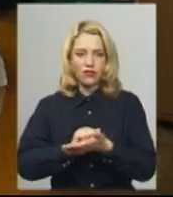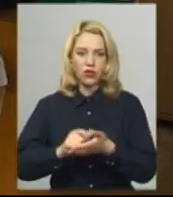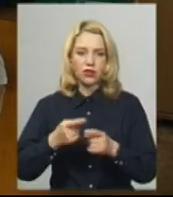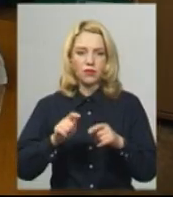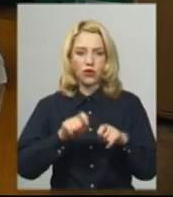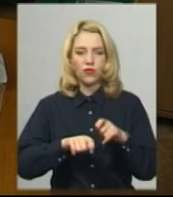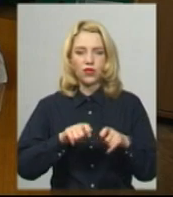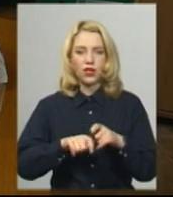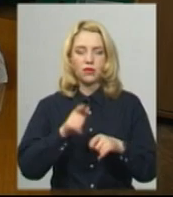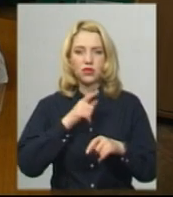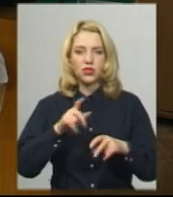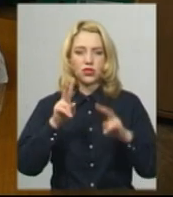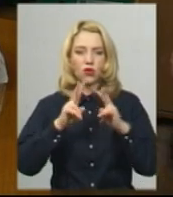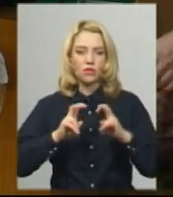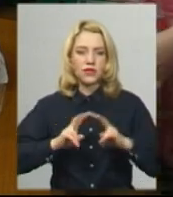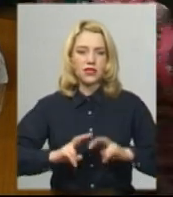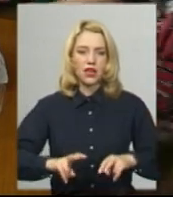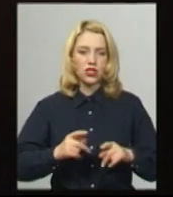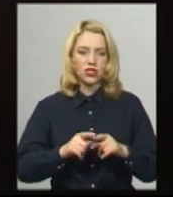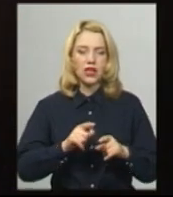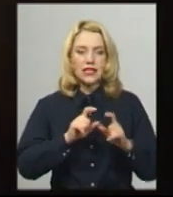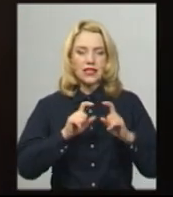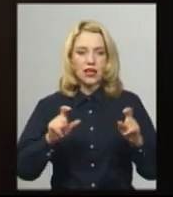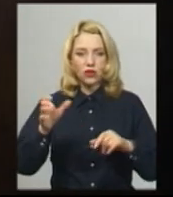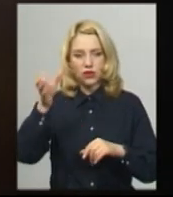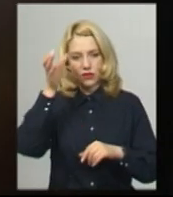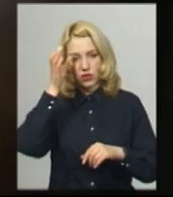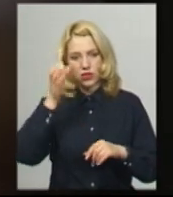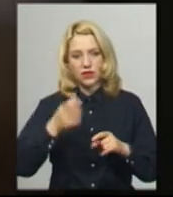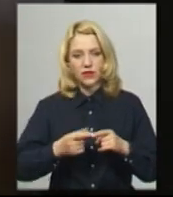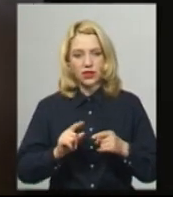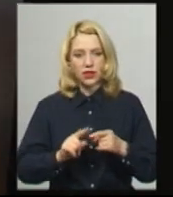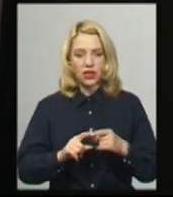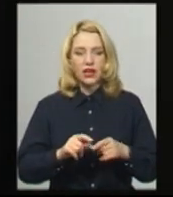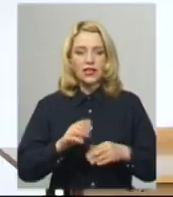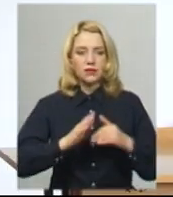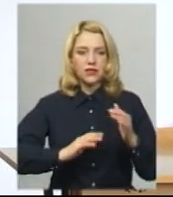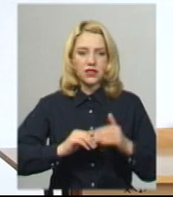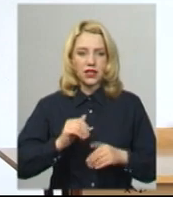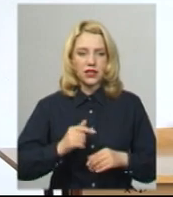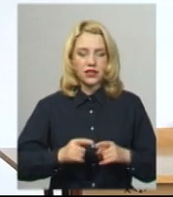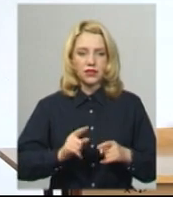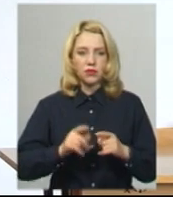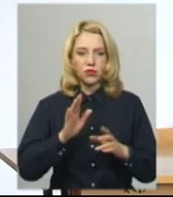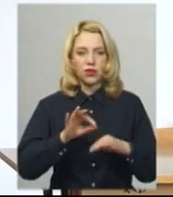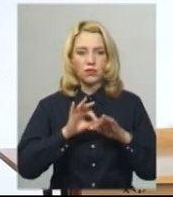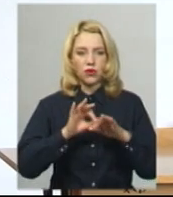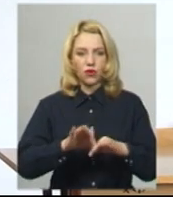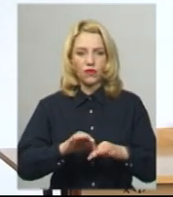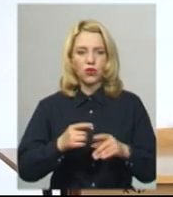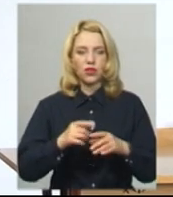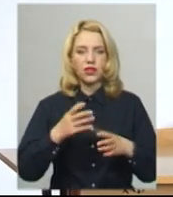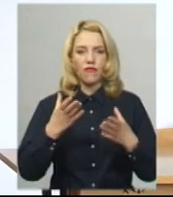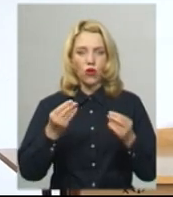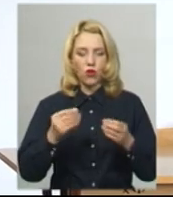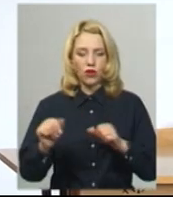обстеження закладів освіти спеціалістка Хмельницького міського управління Держпродспоживслужби Жанна Софіян. Буде проведене вилоге прибирання,